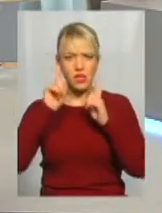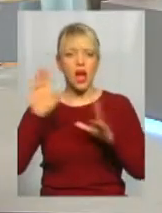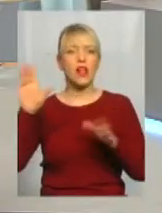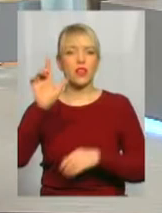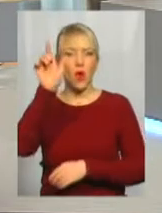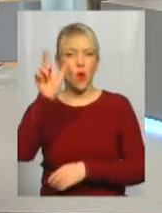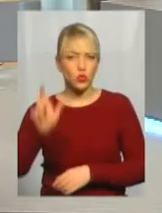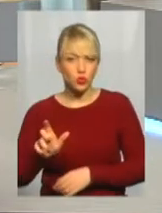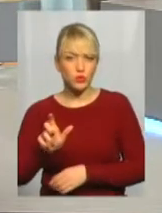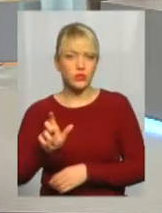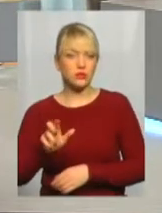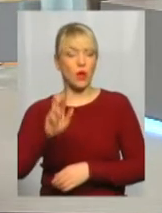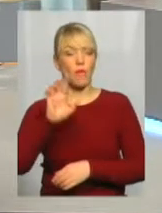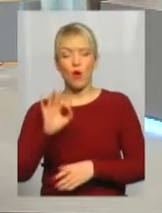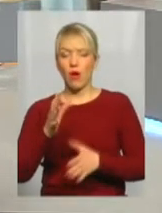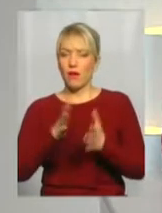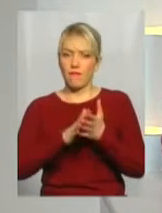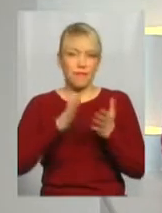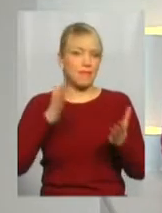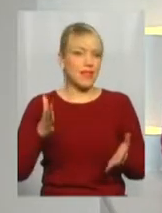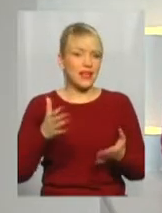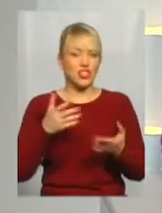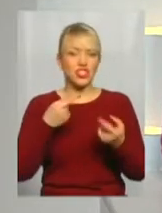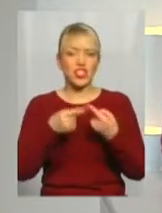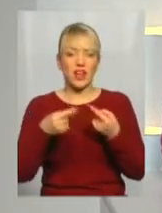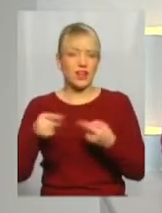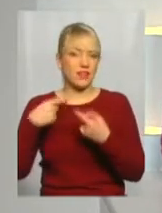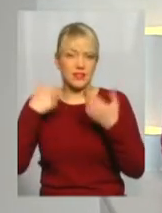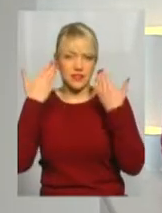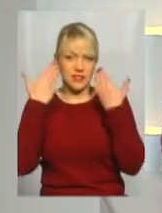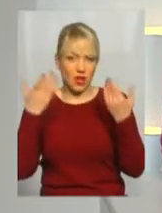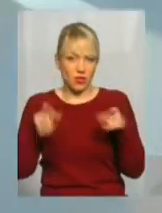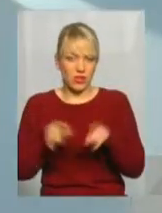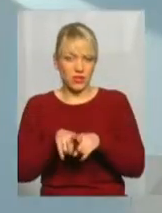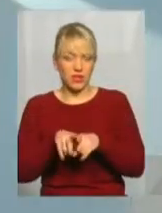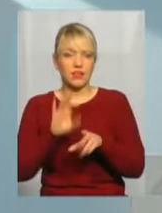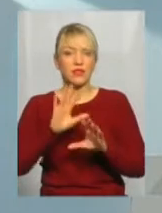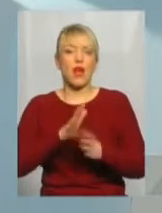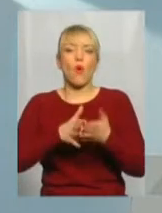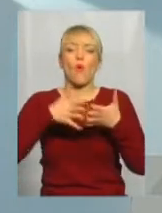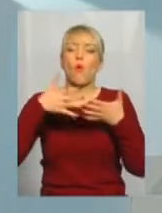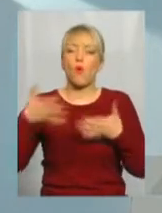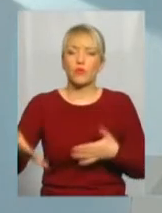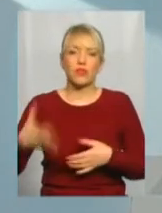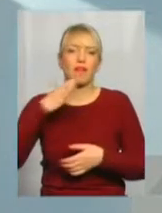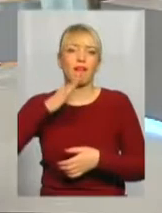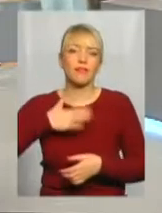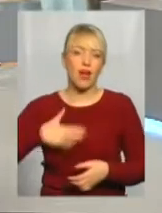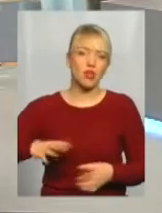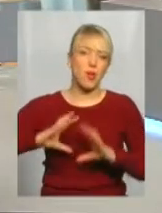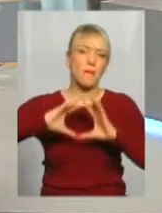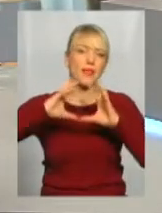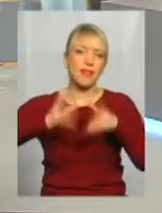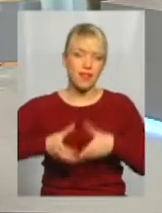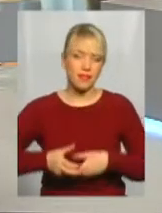більше я не знаю таких взагалі на обширах планети. Ну,